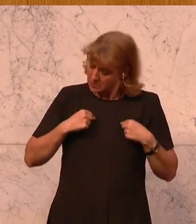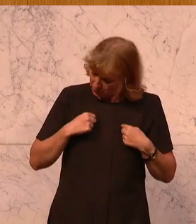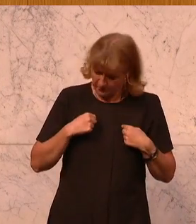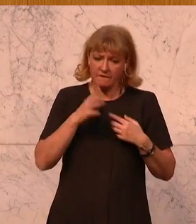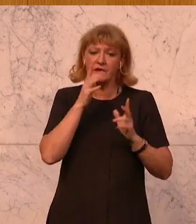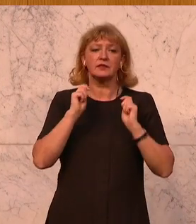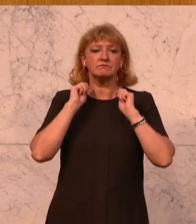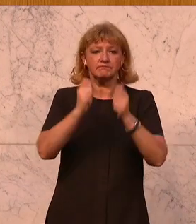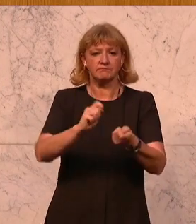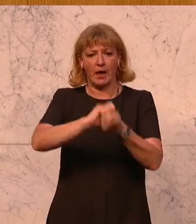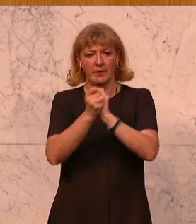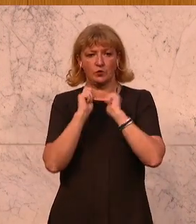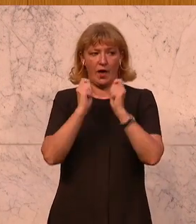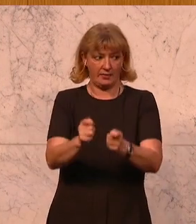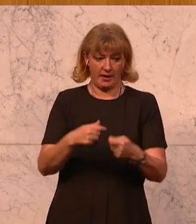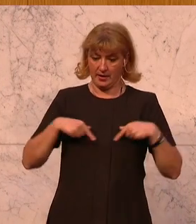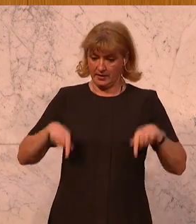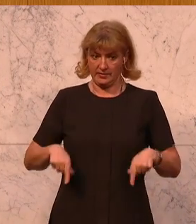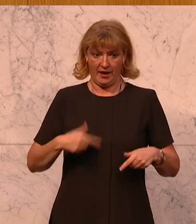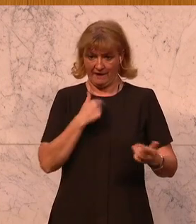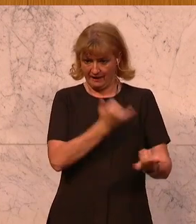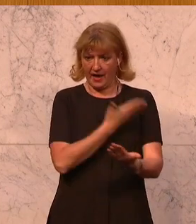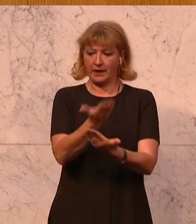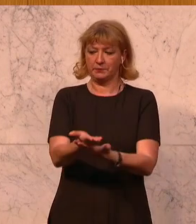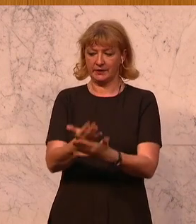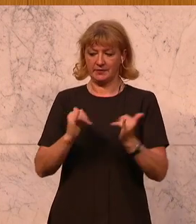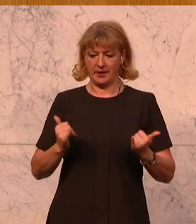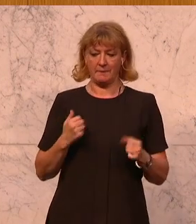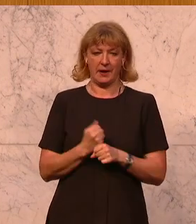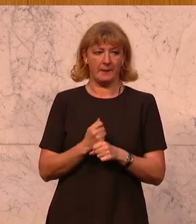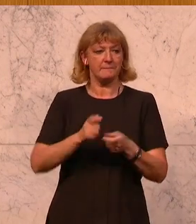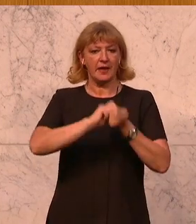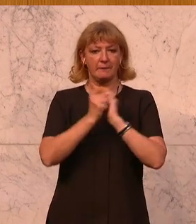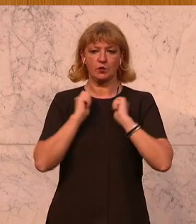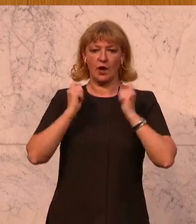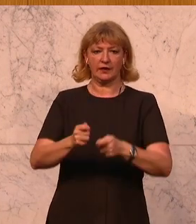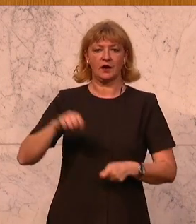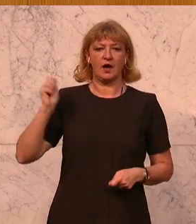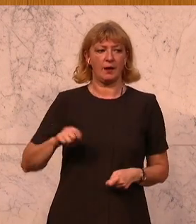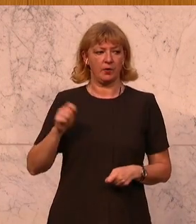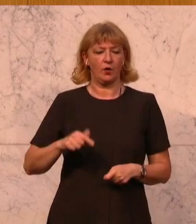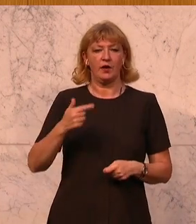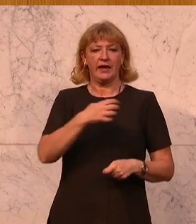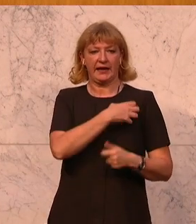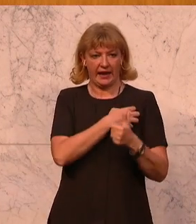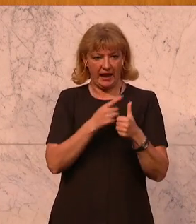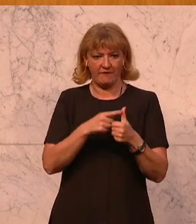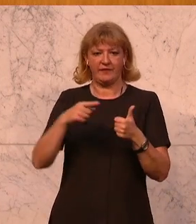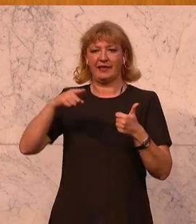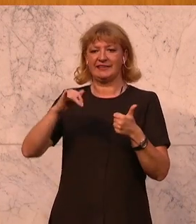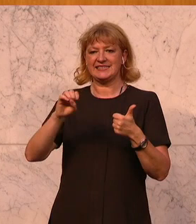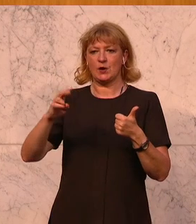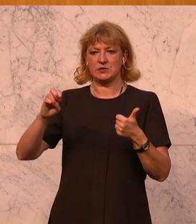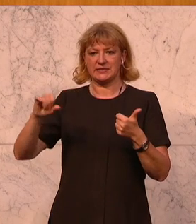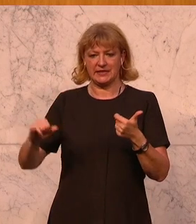Abänderungsantrag einbringen, den darf ich jetzt auch hier einbringen. Einen Abänderungsantrag der Abgeordneten Tanja Graf und Mere Disoski,